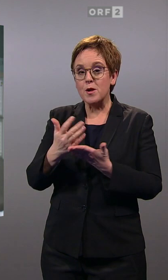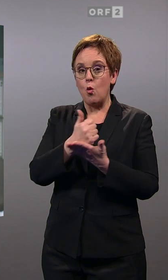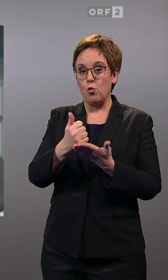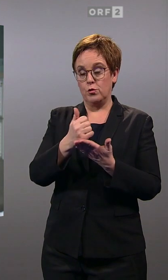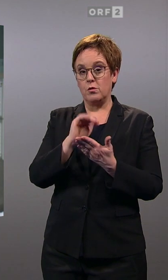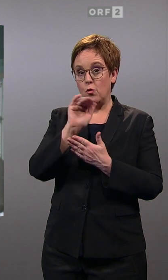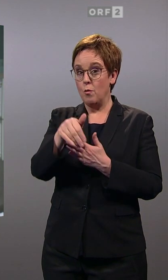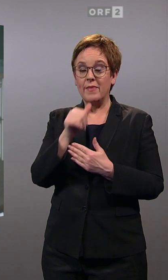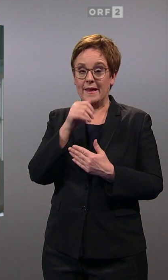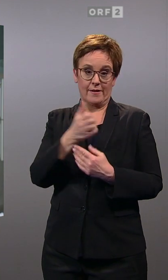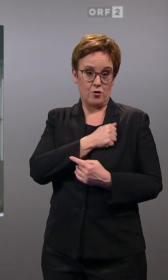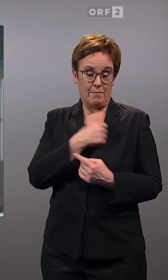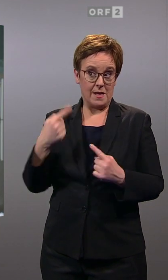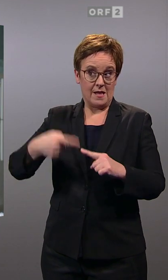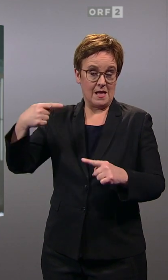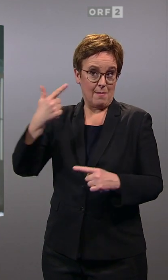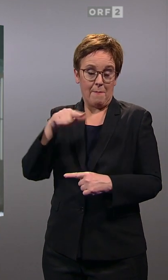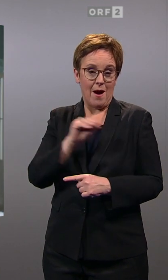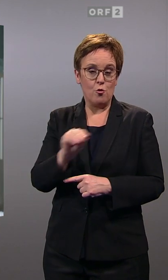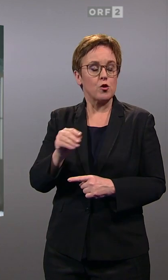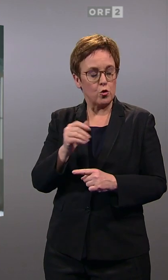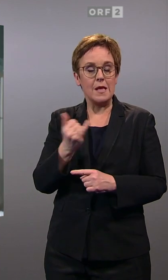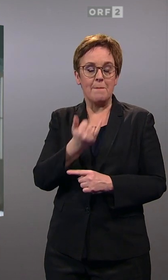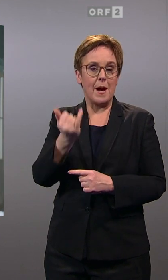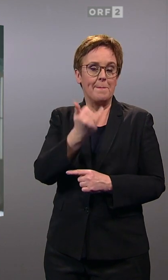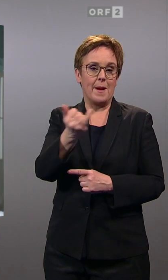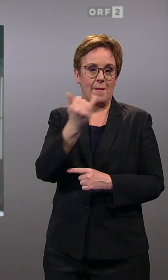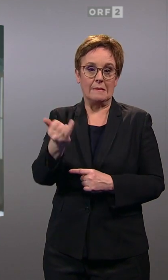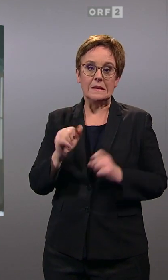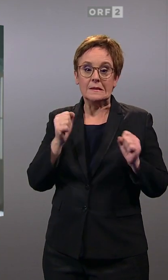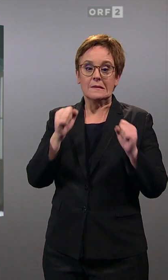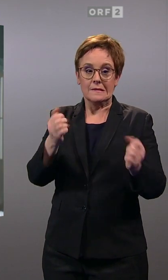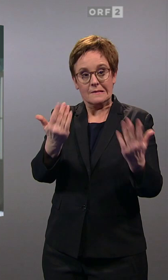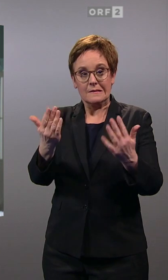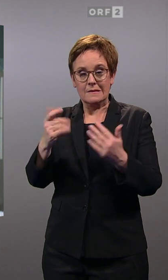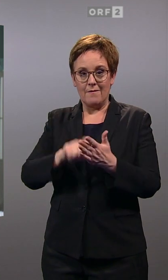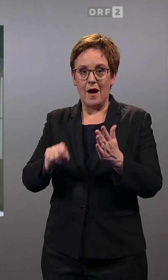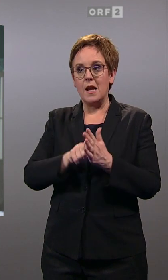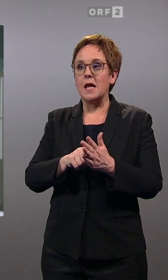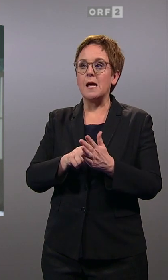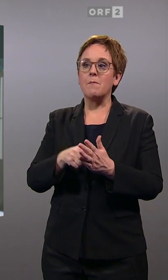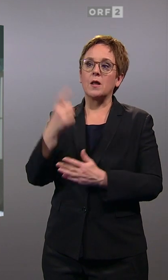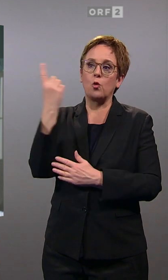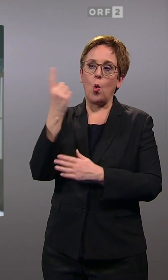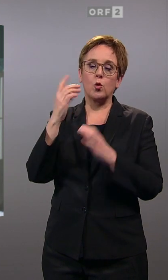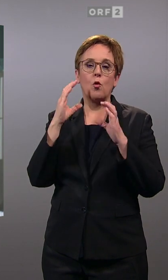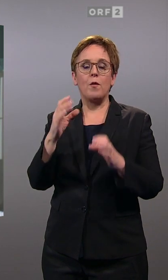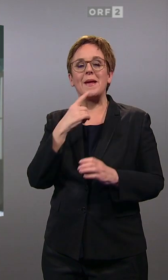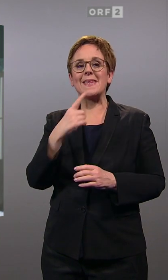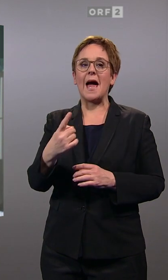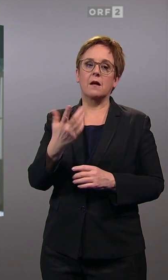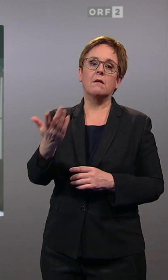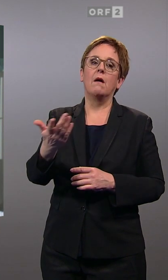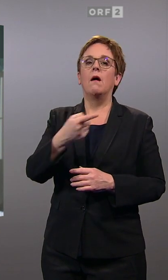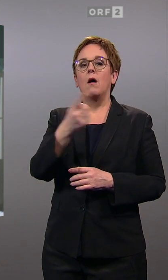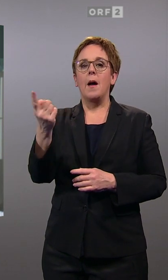Niederösterreich nicht erreicht. Es wurde also versucht zu mobilisieren bis zum Schluss. Und da war die Warnung der Schreckensszenario aus ÖVP-Sicht eine Warnung vor einer